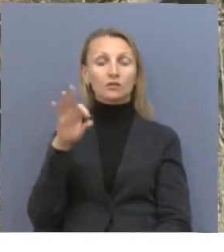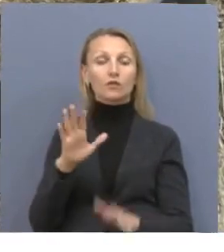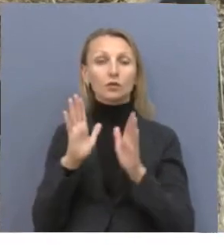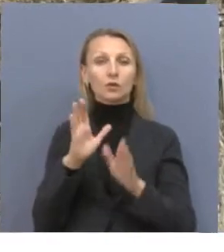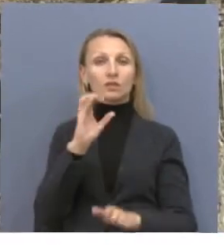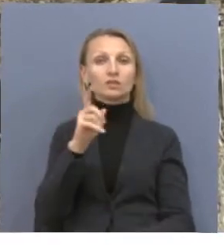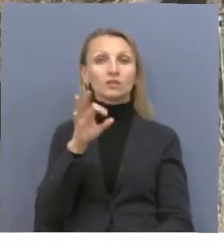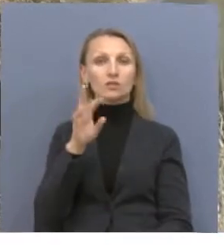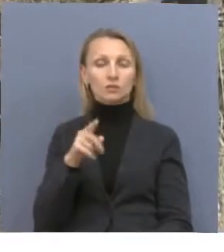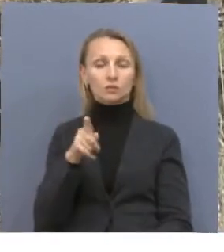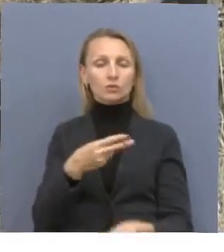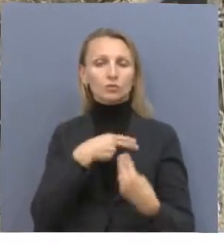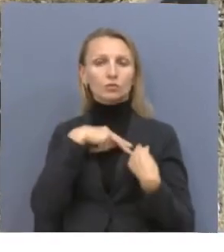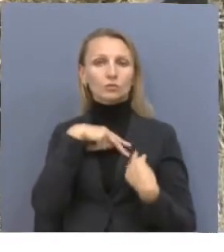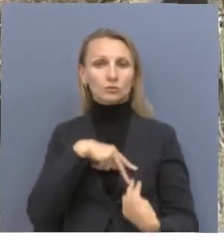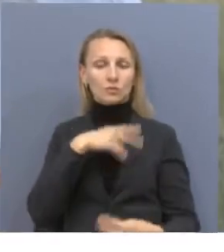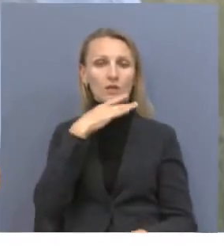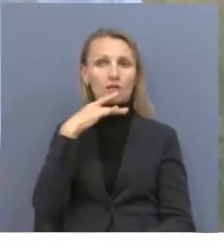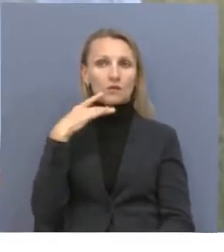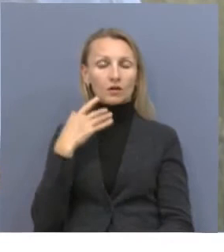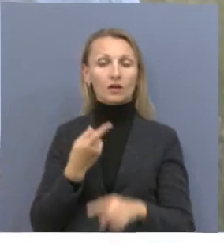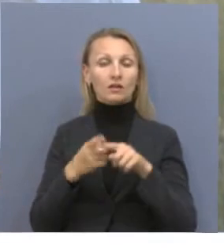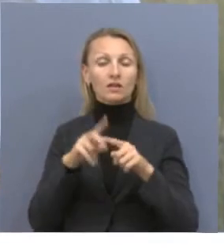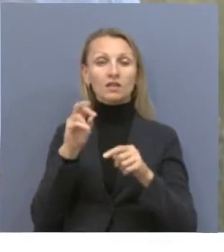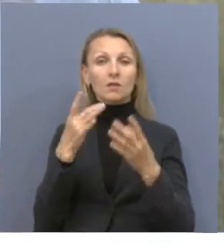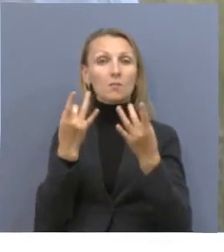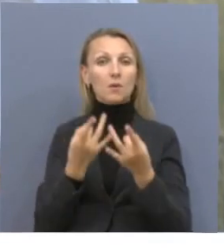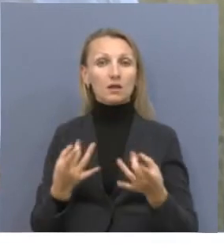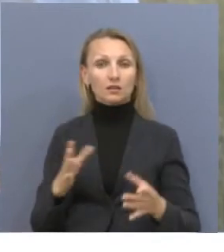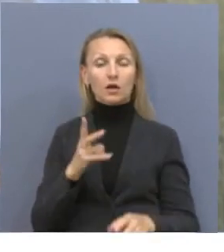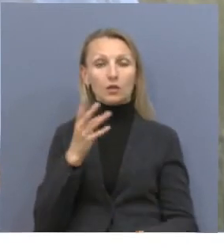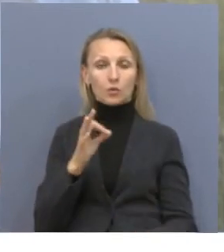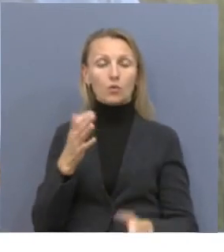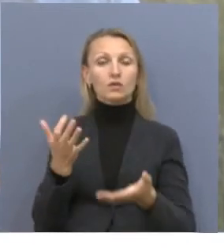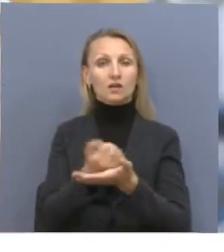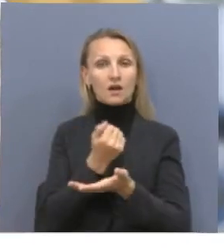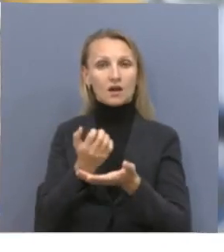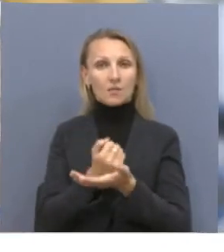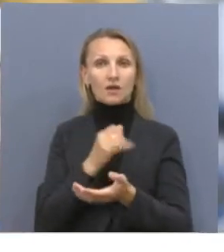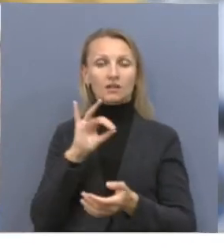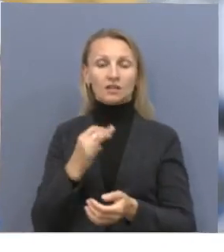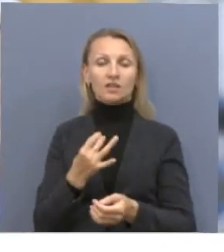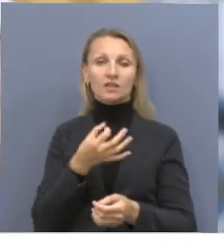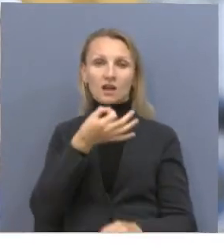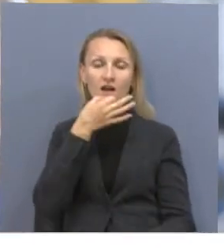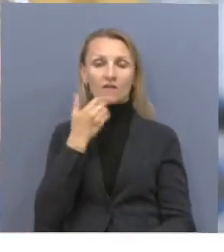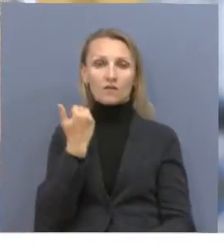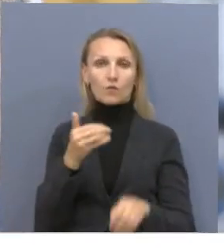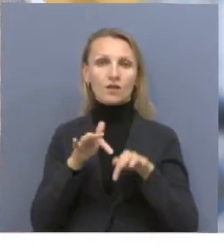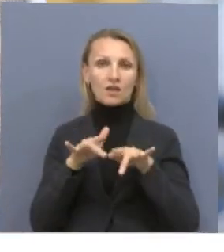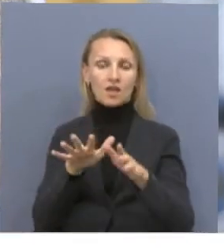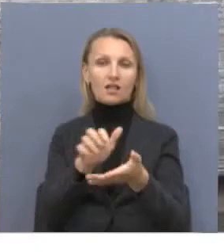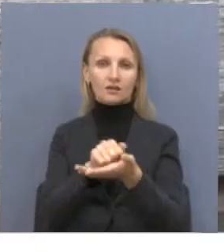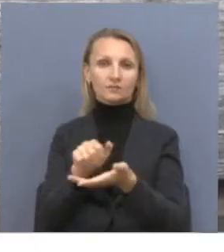очень кропотливый. Тем не менее, для Виктора это непростое занятие стало источником заработка и делом всей жизни. Агирим Сулейменова,